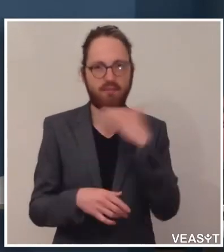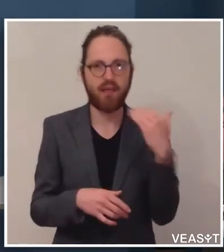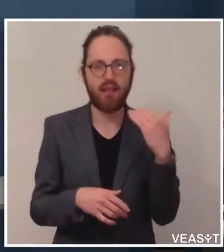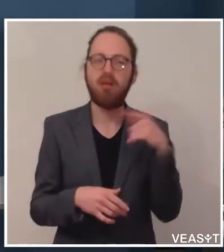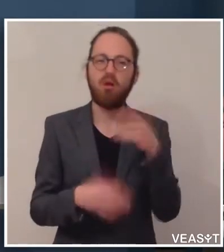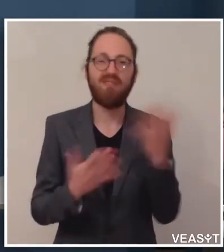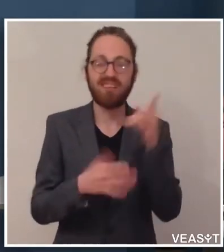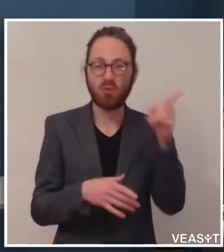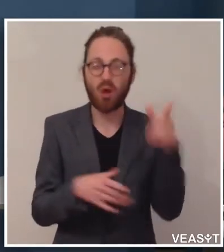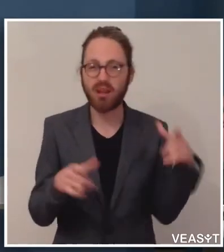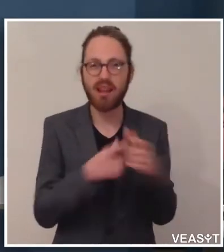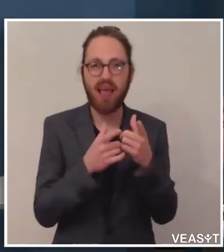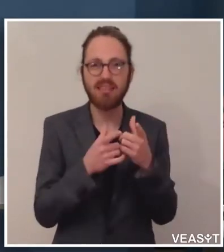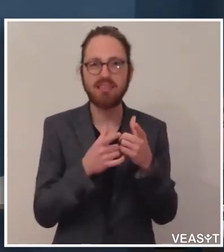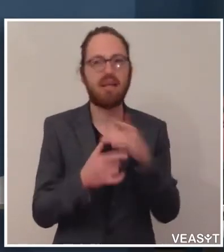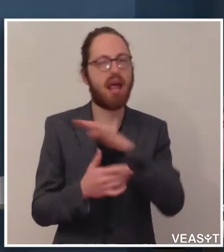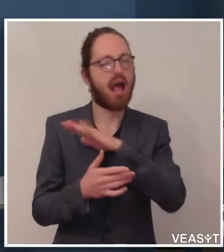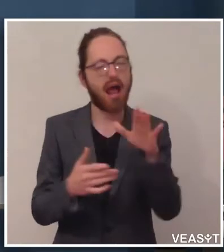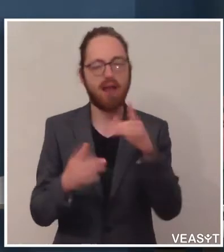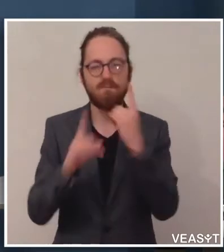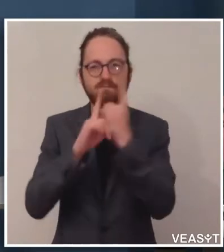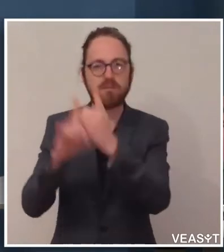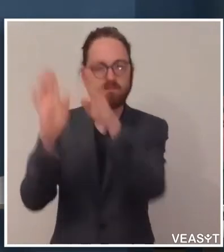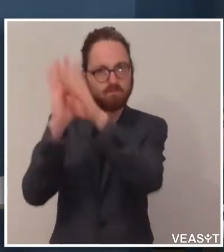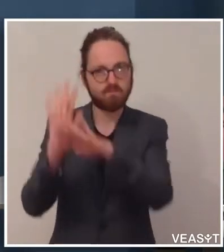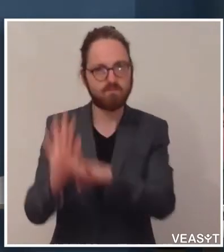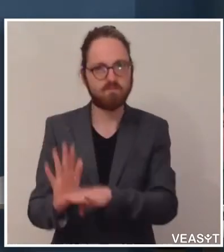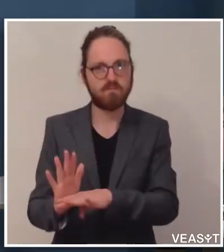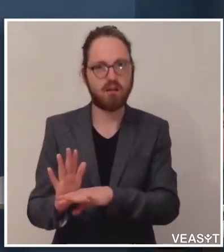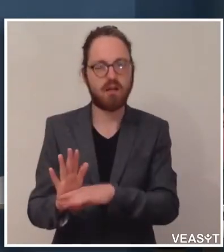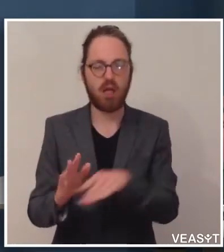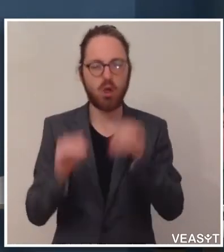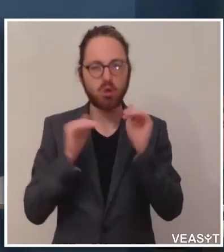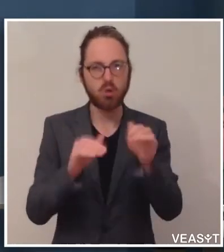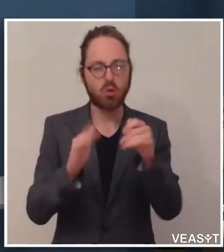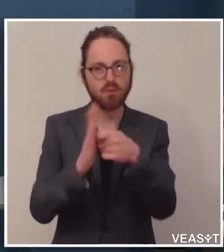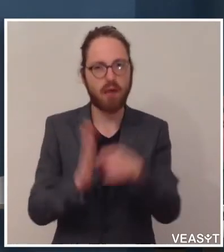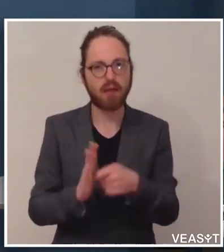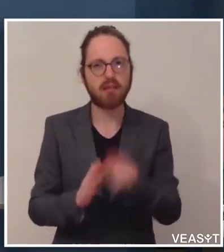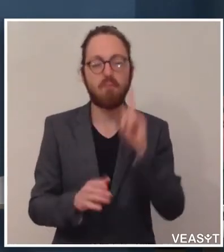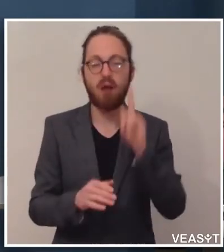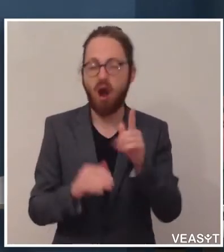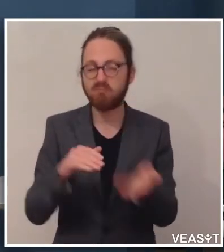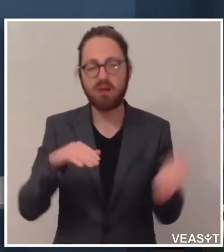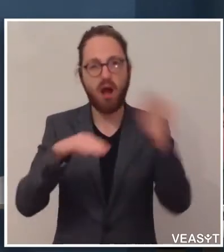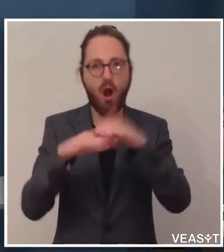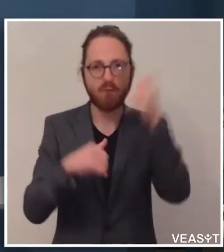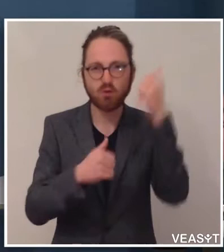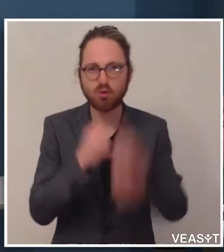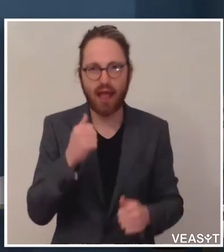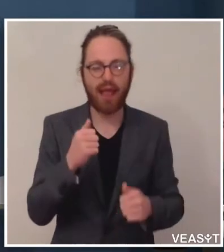wird, sie halten sich an alle Richtlinien des Instituts Superiore della Sanità, auch an viel strengere Richtlinien. Und